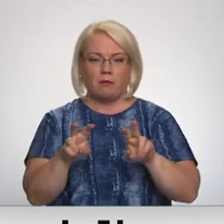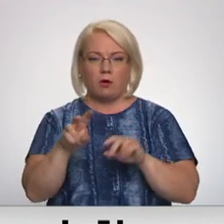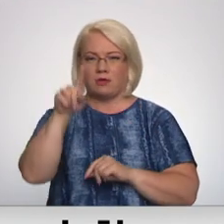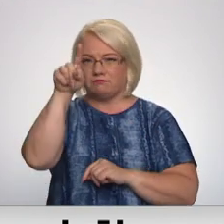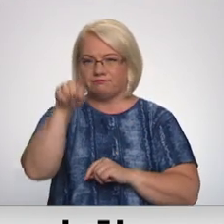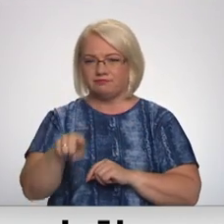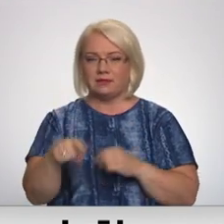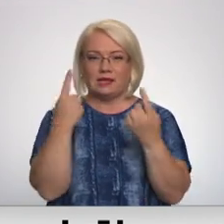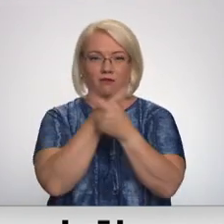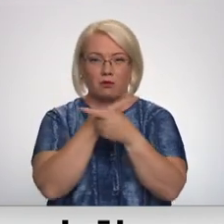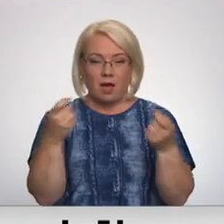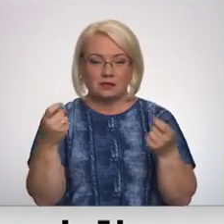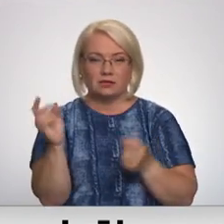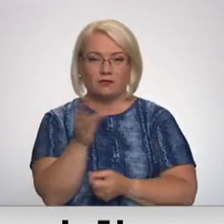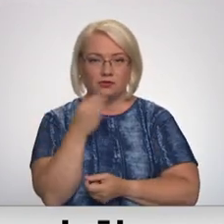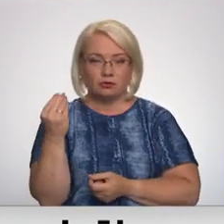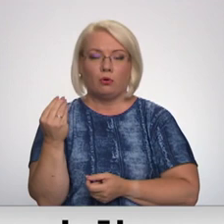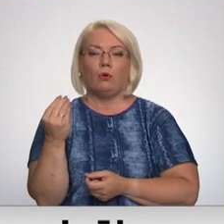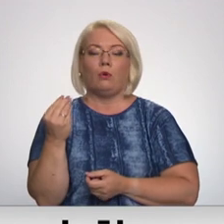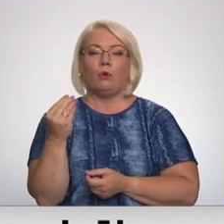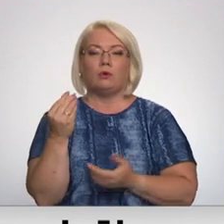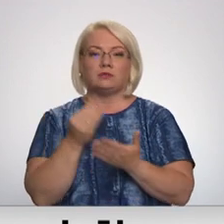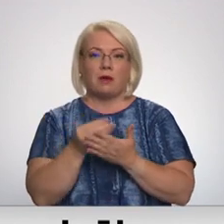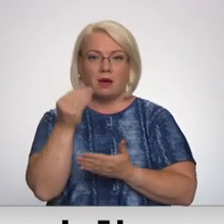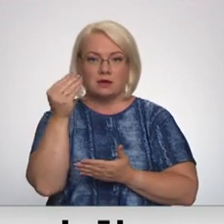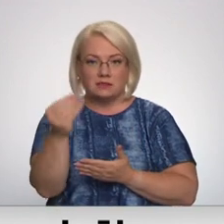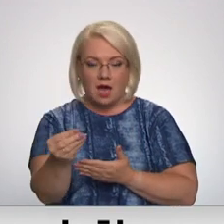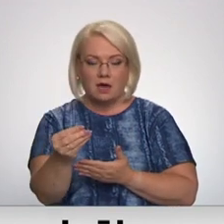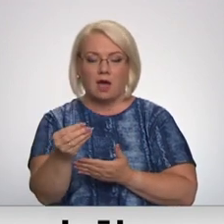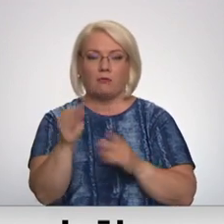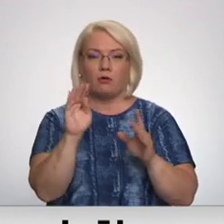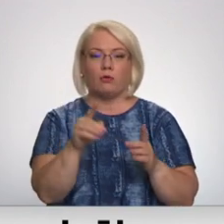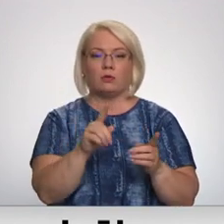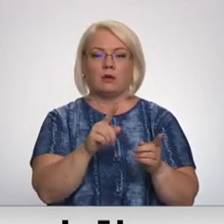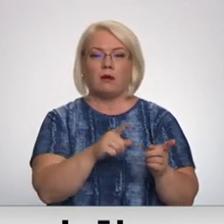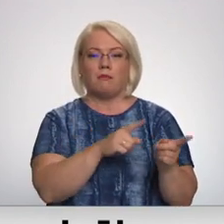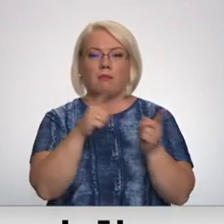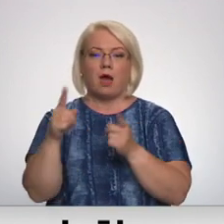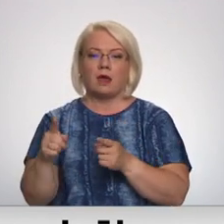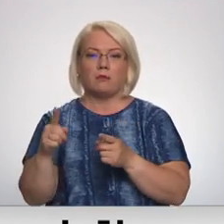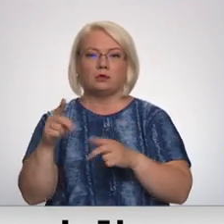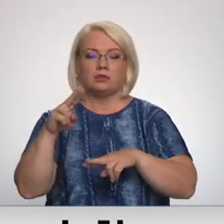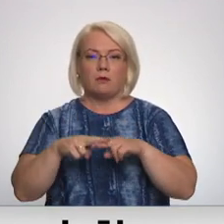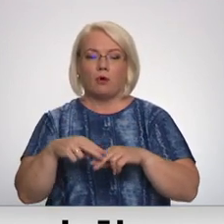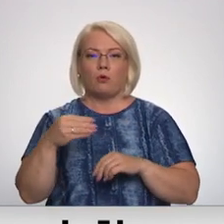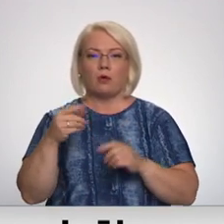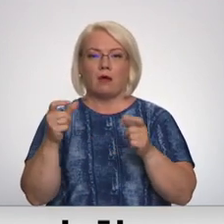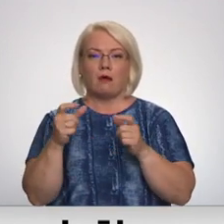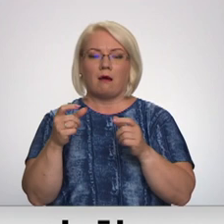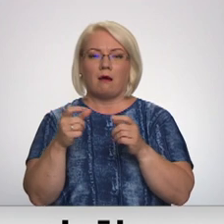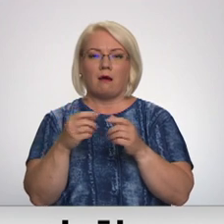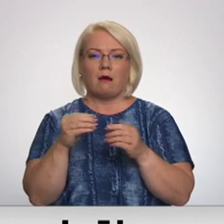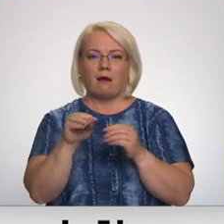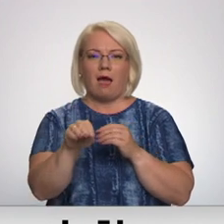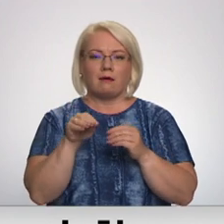informāciju. Veicam apmaksas un pārēt uz terminālu, kurā pieliekot kartu, samaksājam